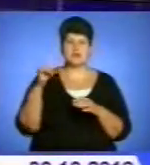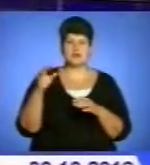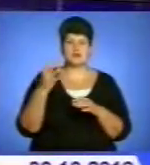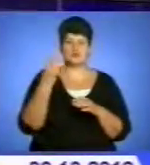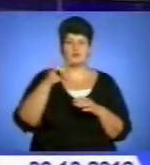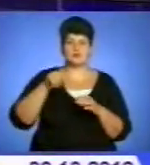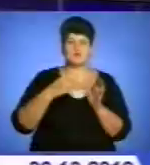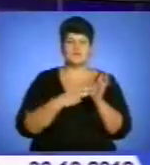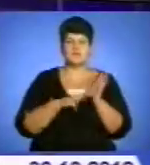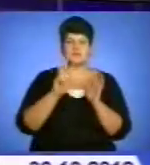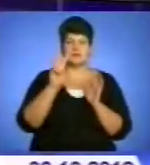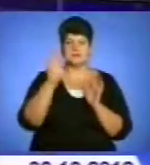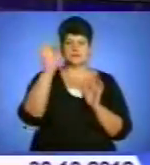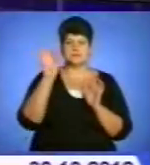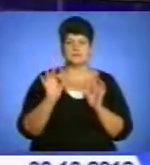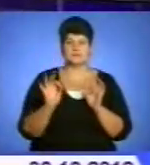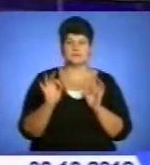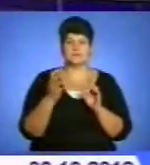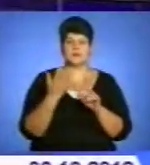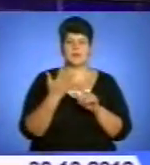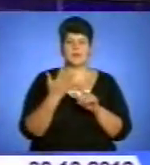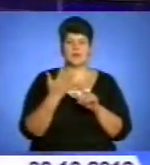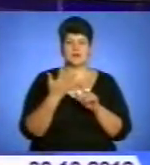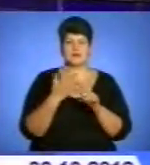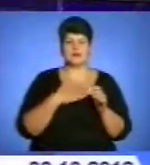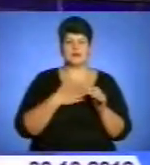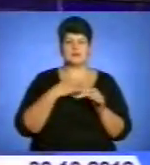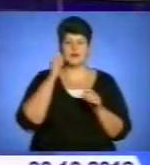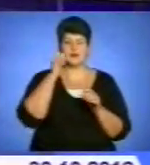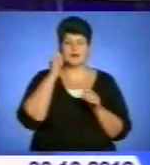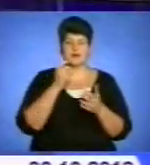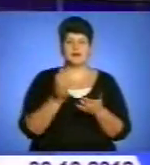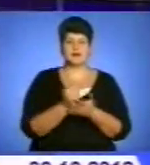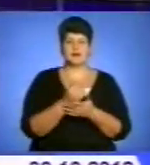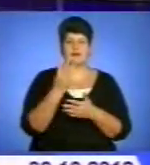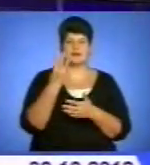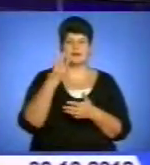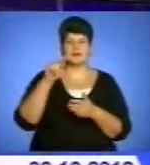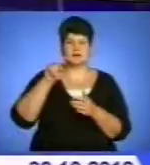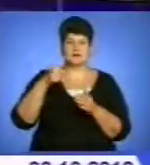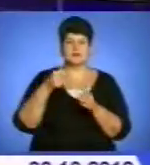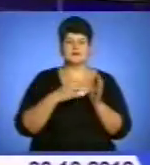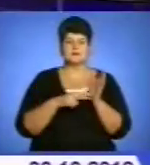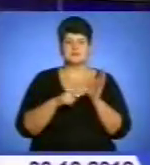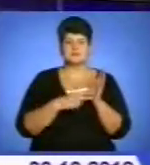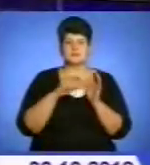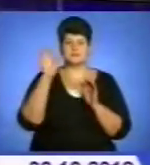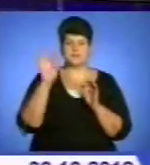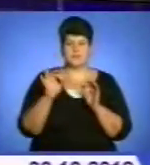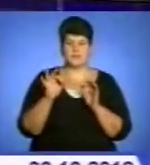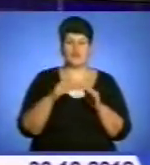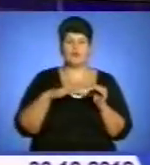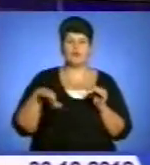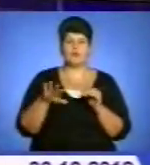,83%. П'ята – партія «Наша Україна» набрала 3,77%. У межах